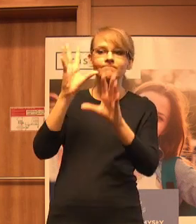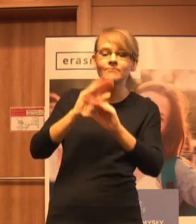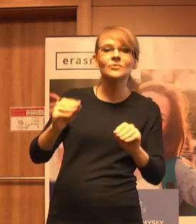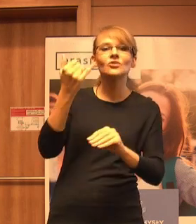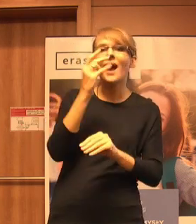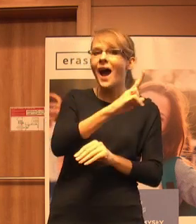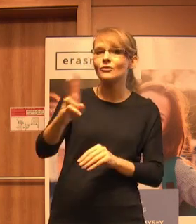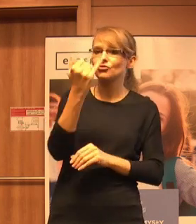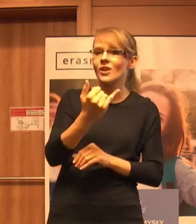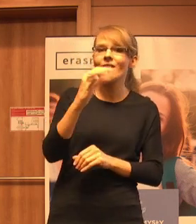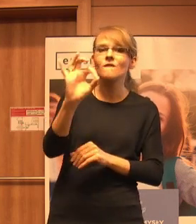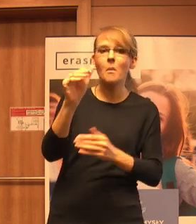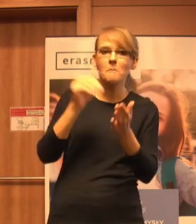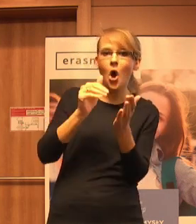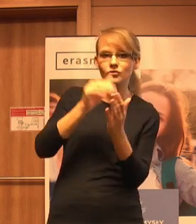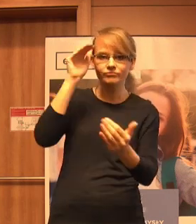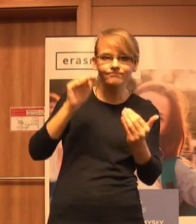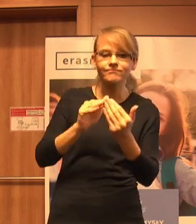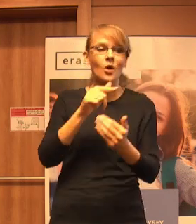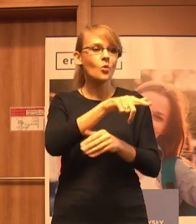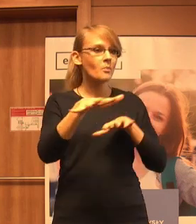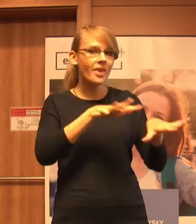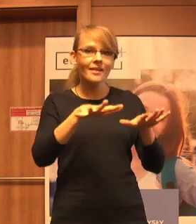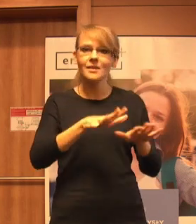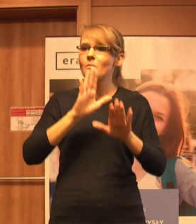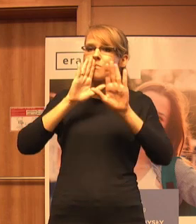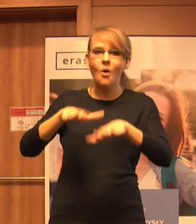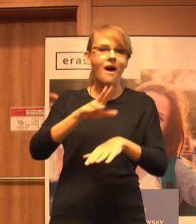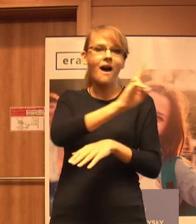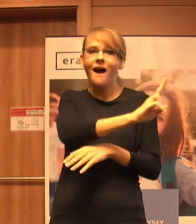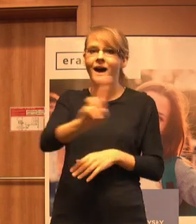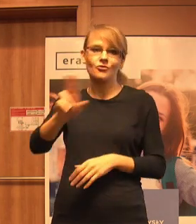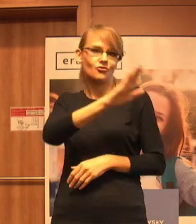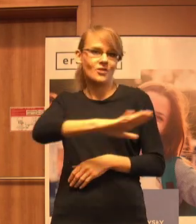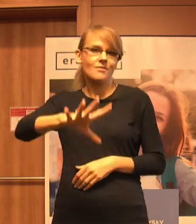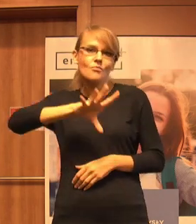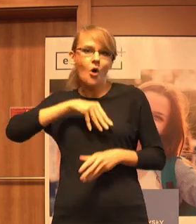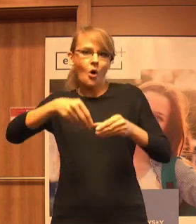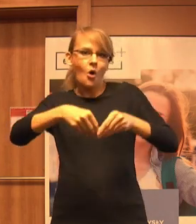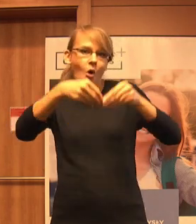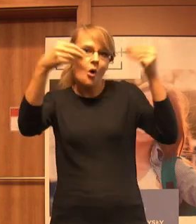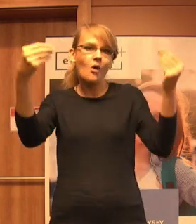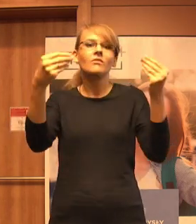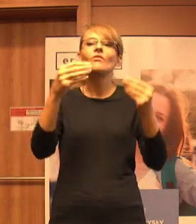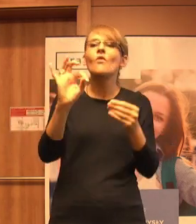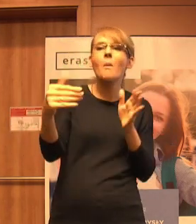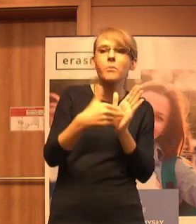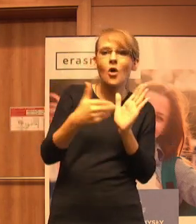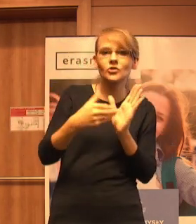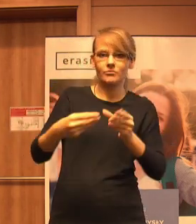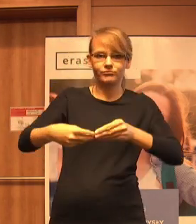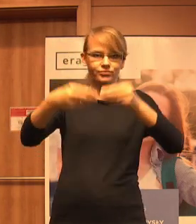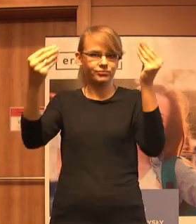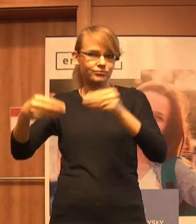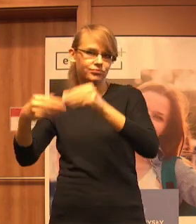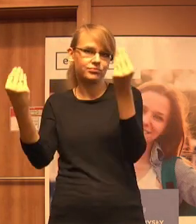dziecka. To jest takie miejsce, które pozwala każdemu dziecku się rozwijać na miarę swoich potrzeb i na